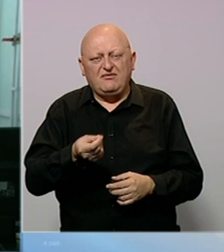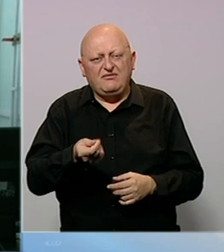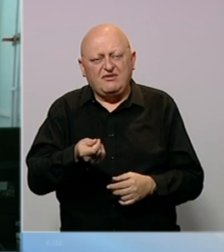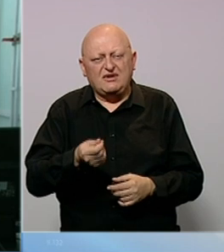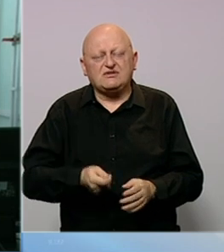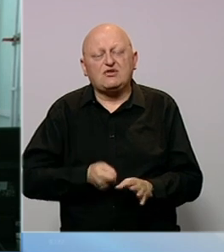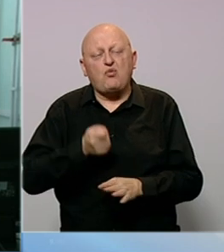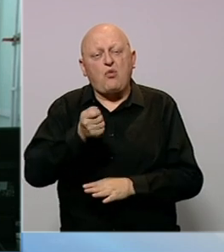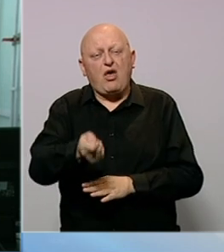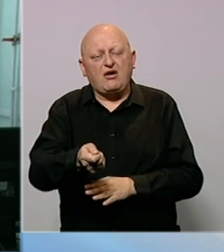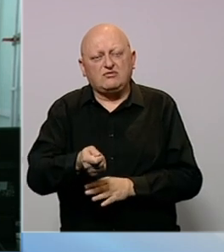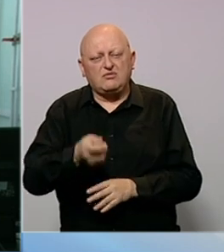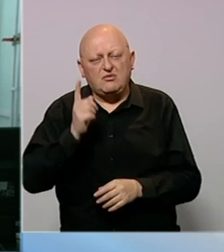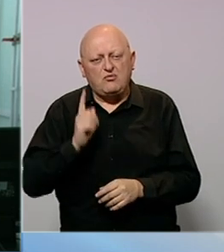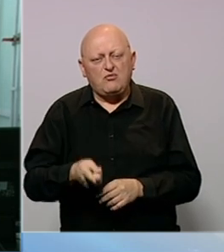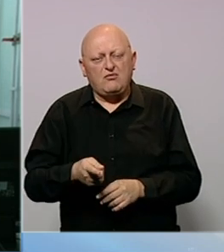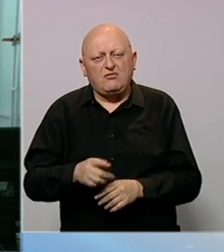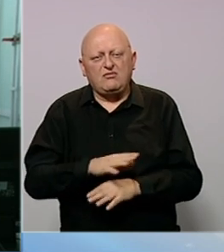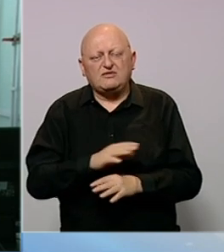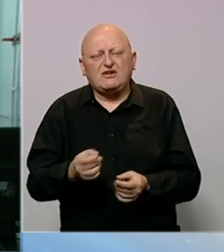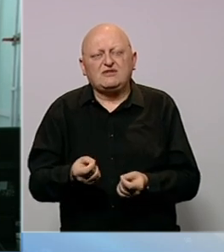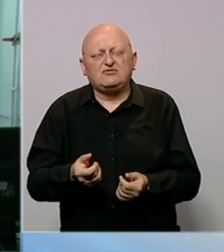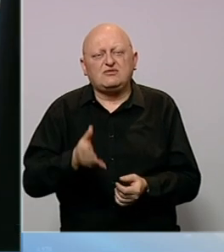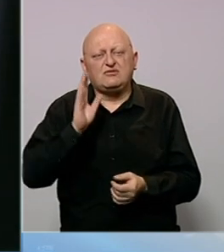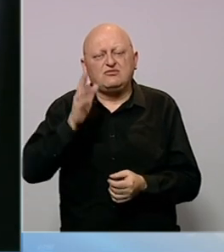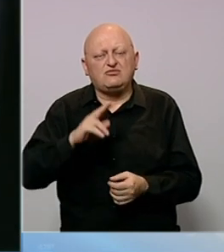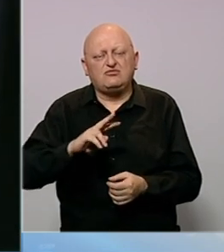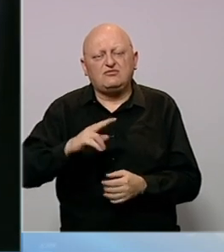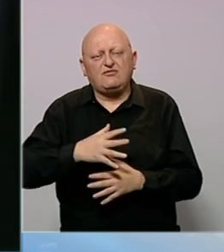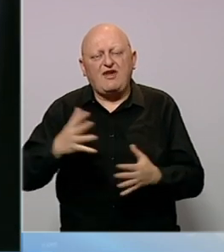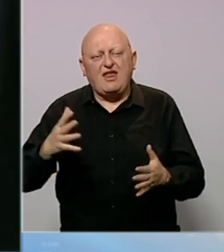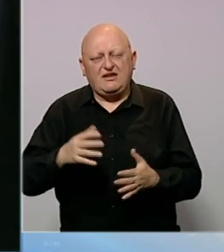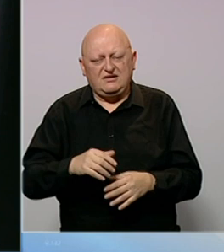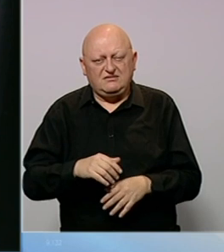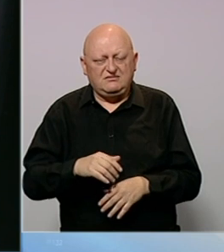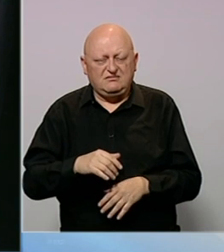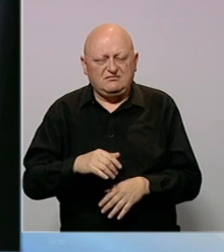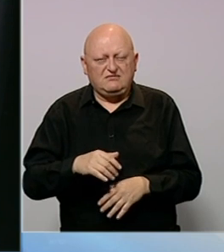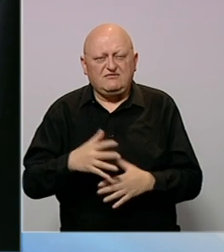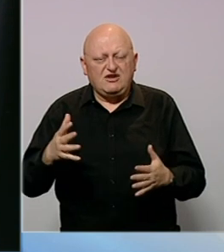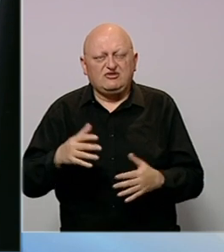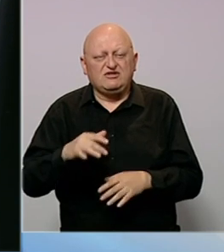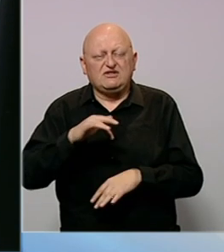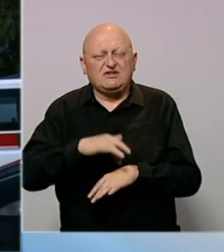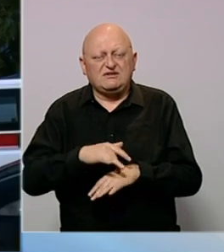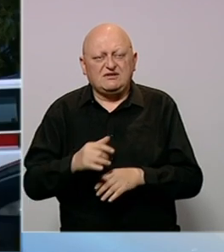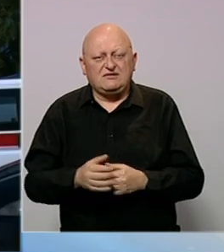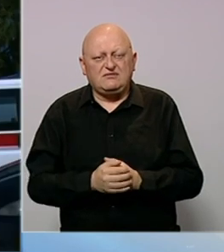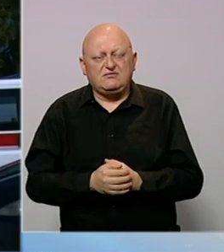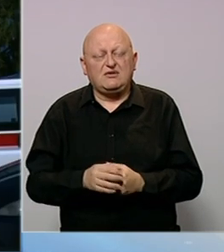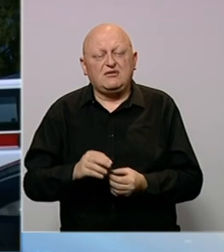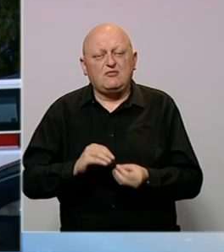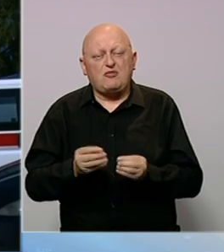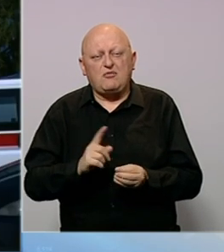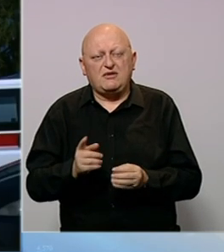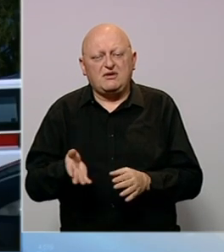ulaganja. Prinuđeni smo za svaku sitnicu odlasti u neke velike veće sredine. Problem